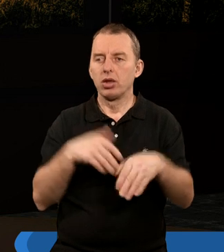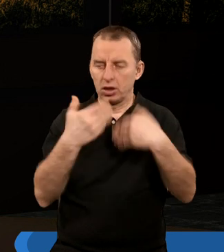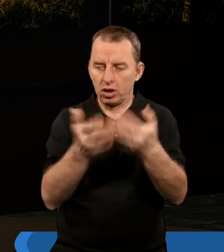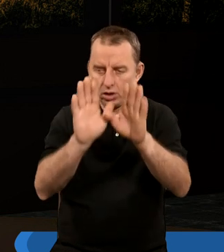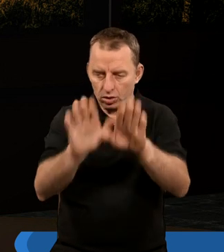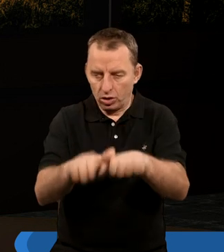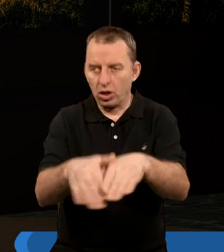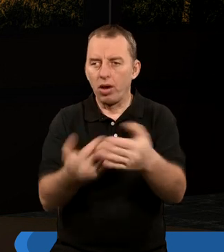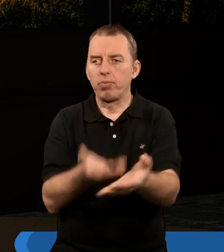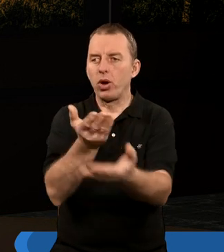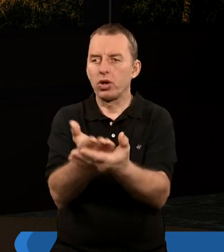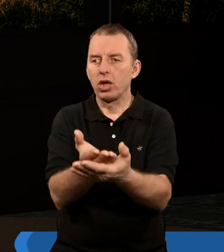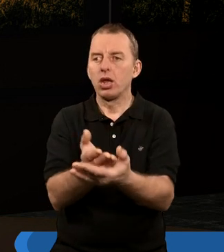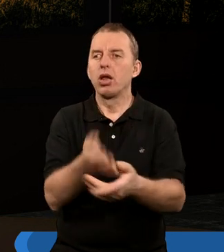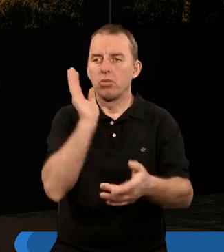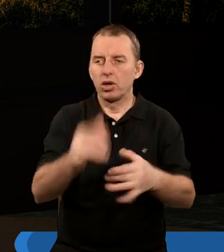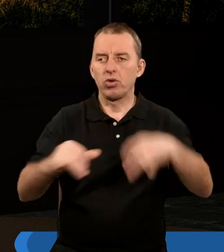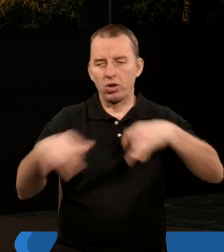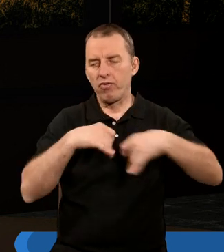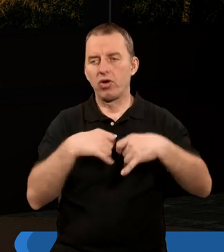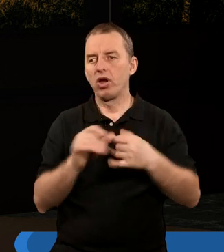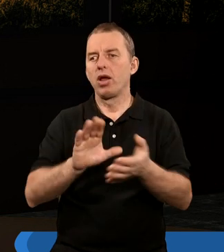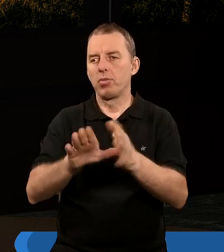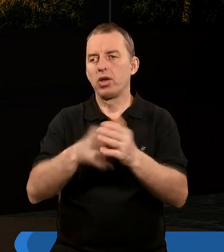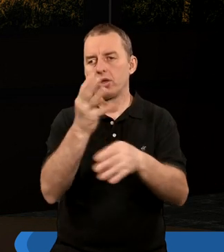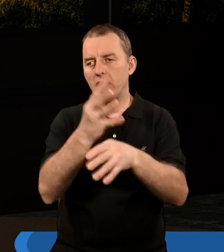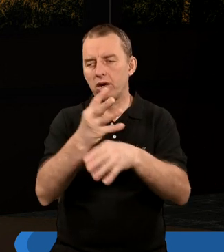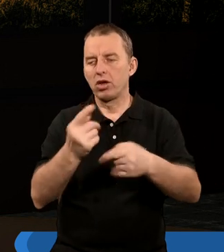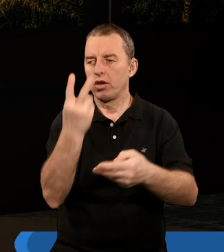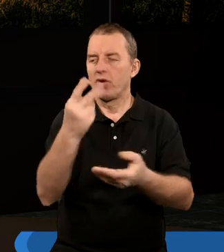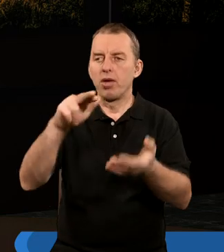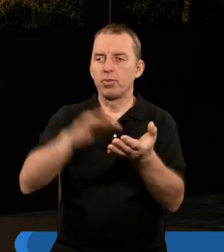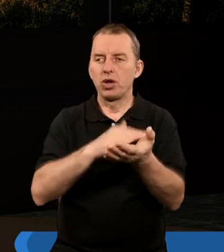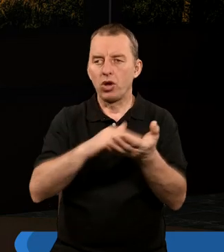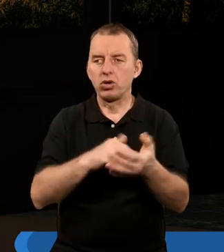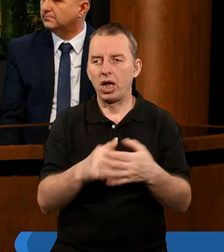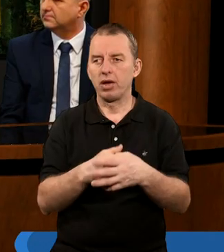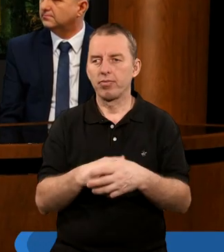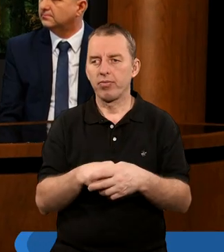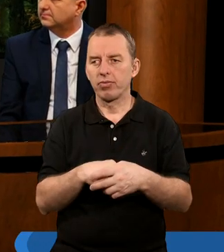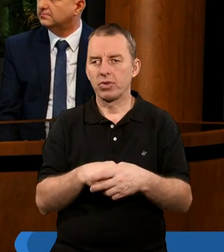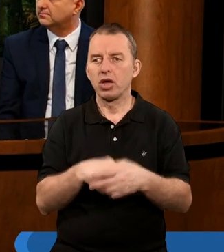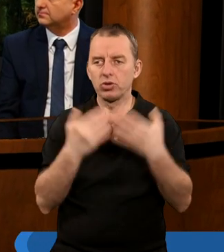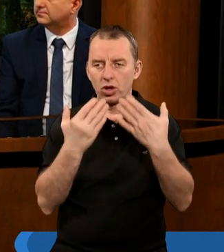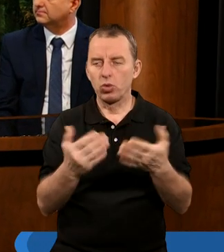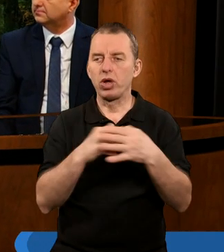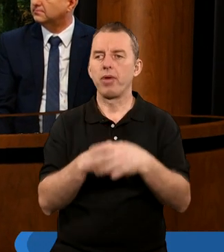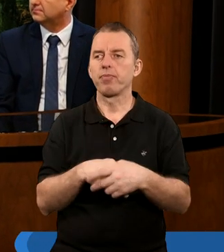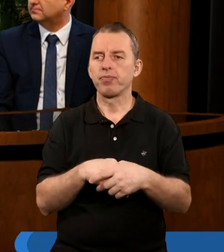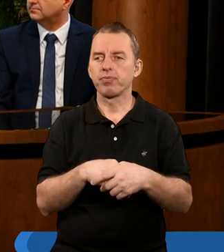oddany został poganom, którzy tratować będą święte miasto przez 42 miesiące. Dziękuję.